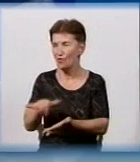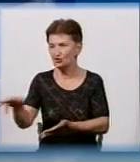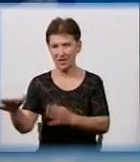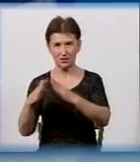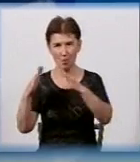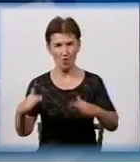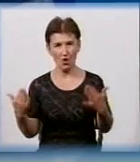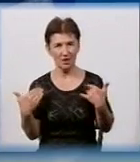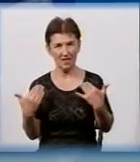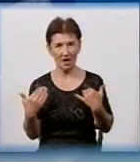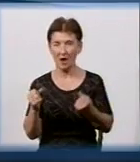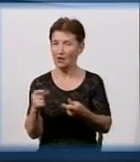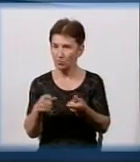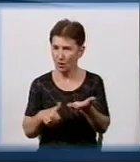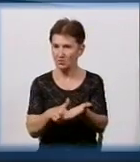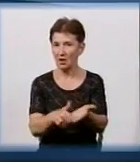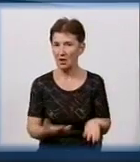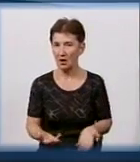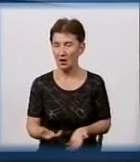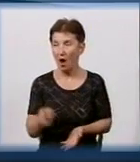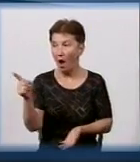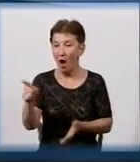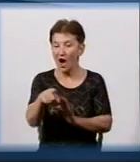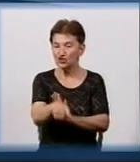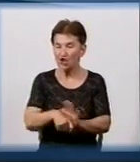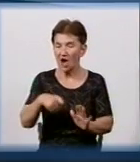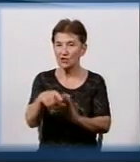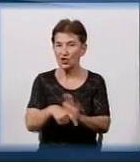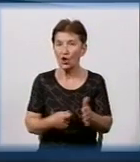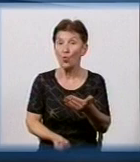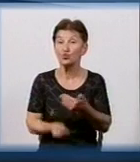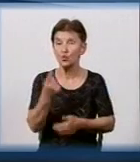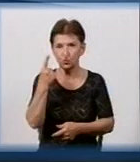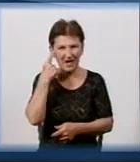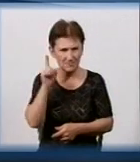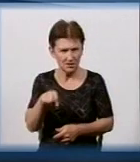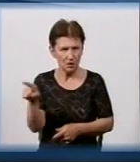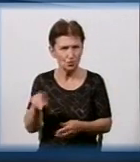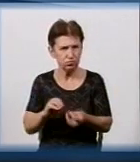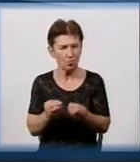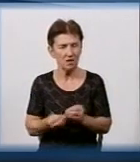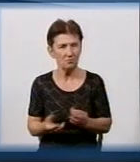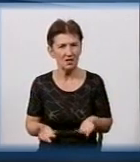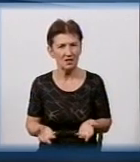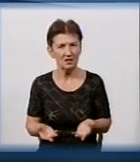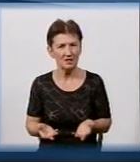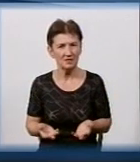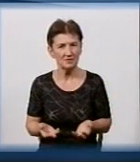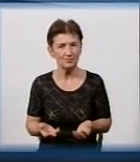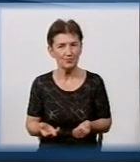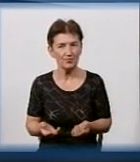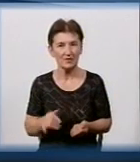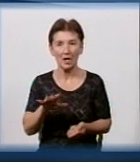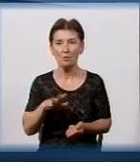а допомогли. А звідки ж шахтери знають про цю проблему, про рекламу наркотиків на вулиці? Була прес